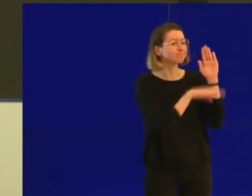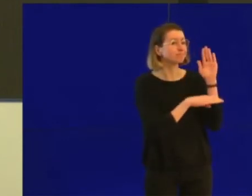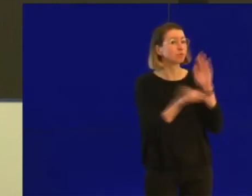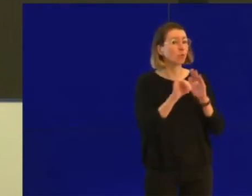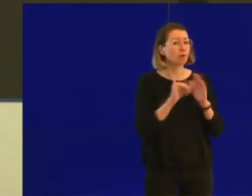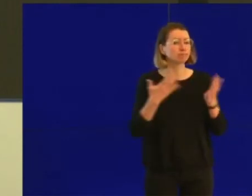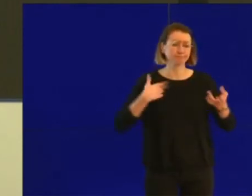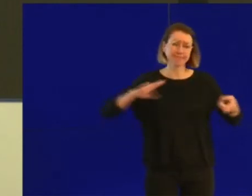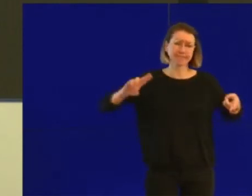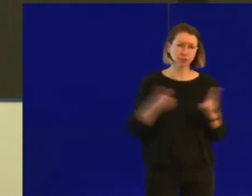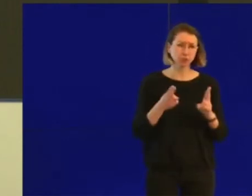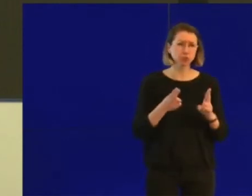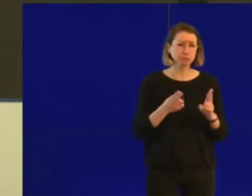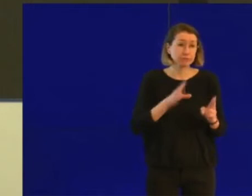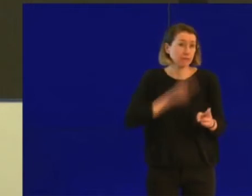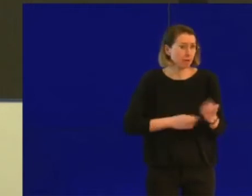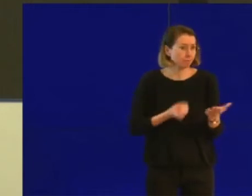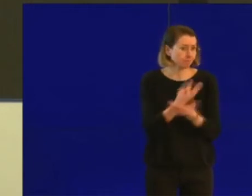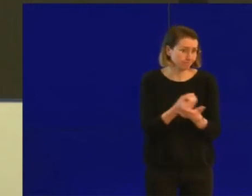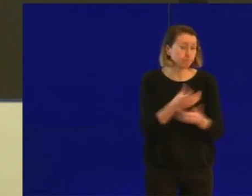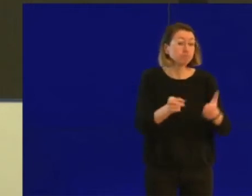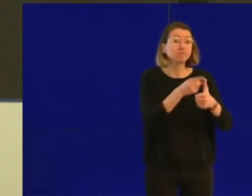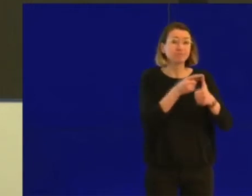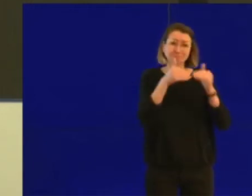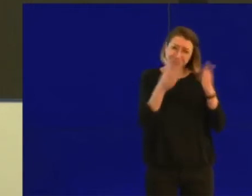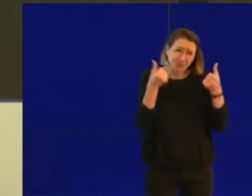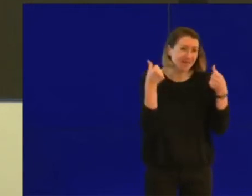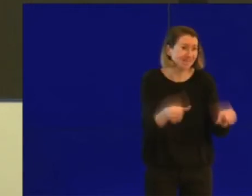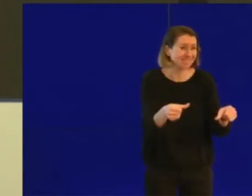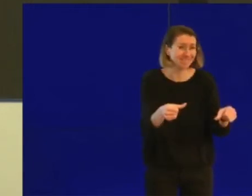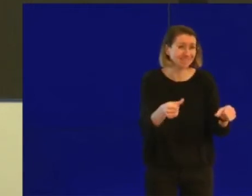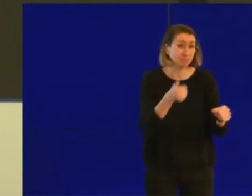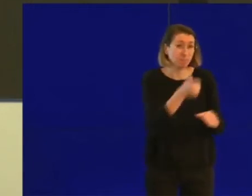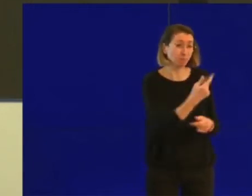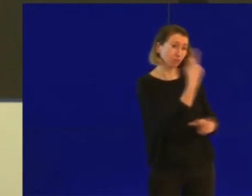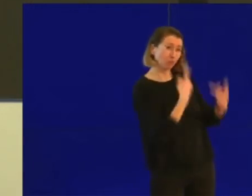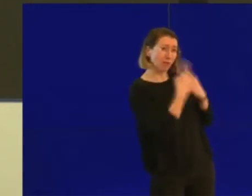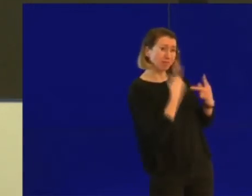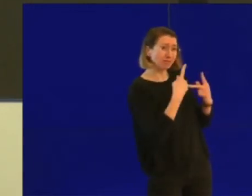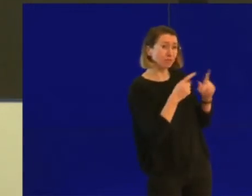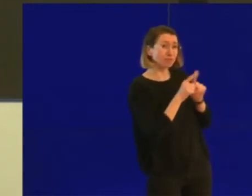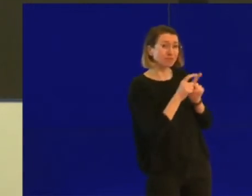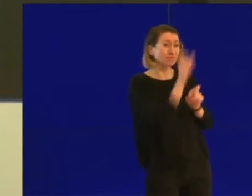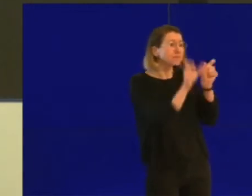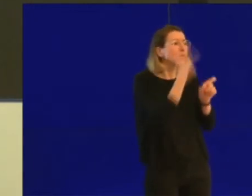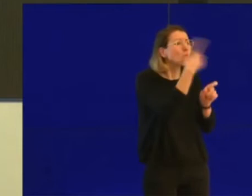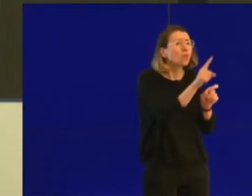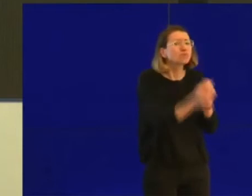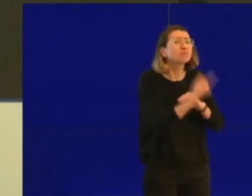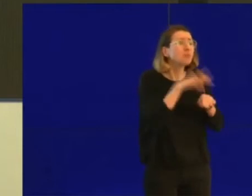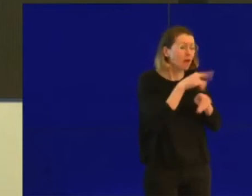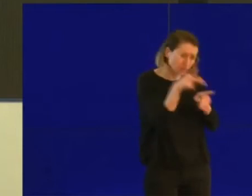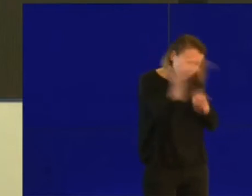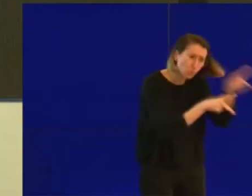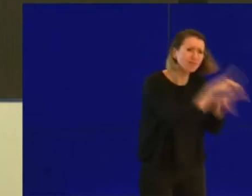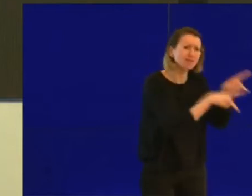Restez chez vous, prenez soin de vous et prenez soin des autres. On pense que tout le monde peut jouer un rôle.